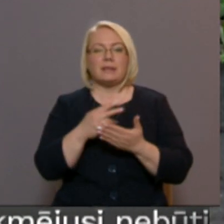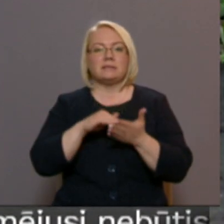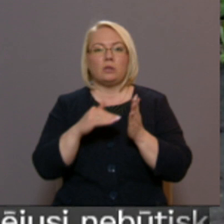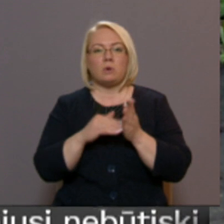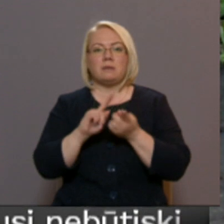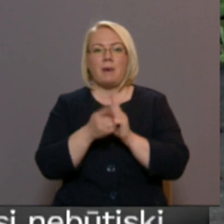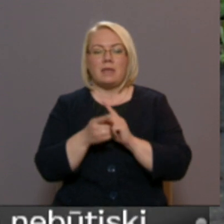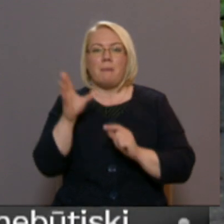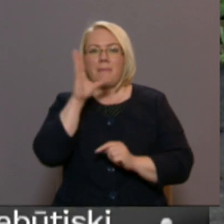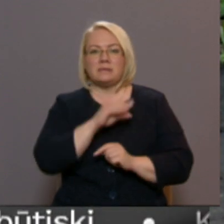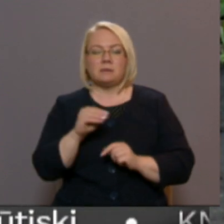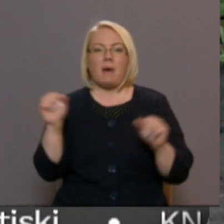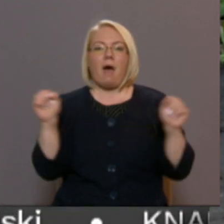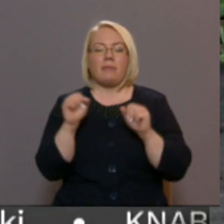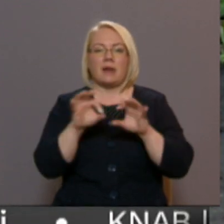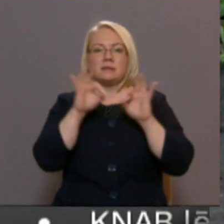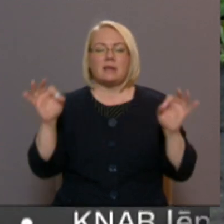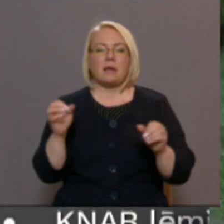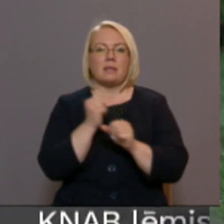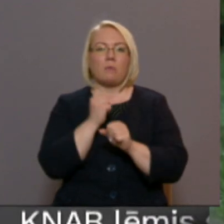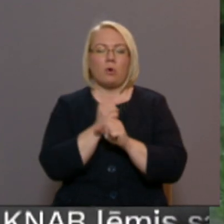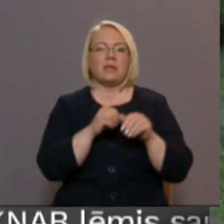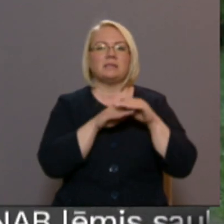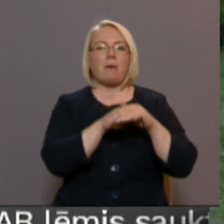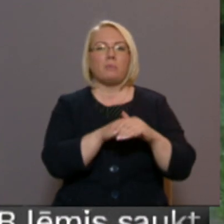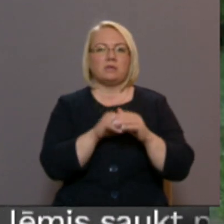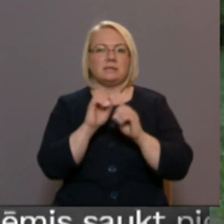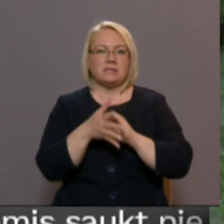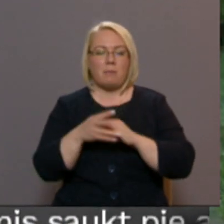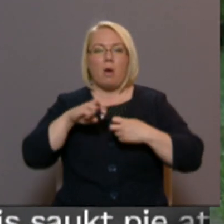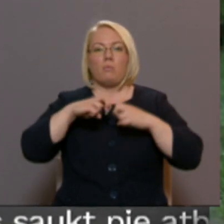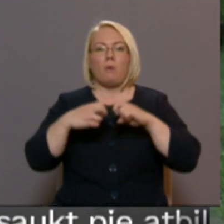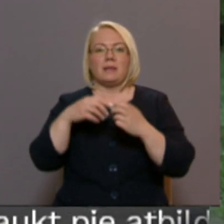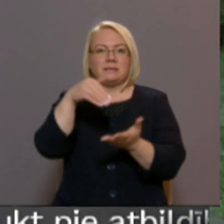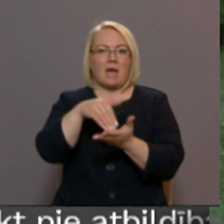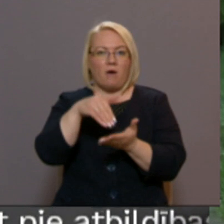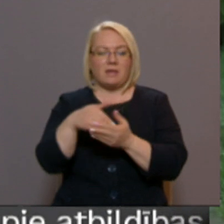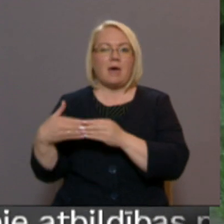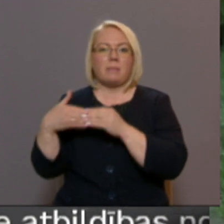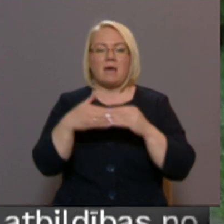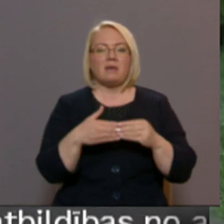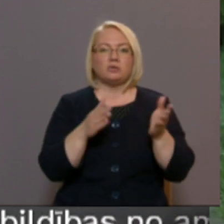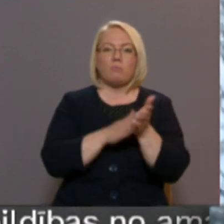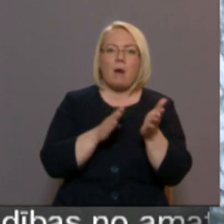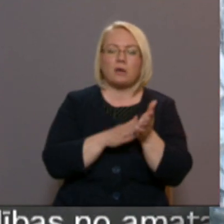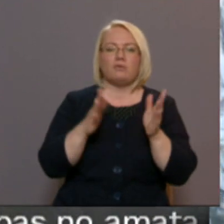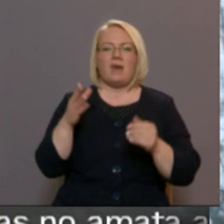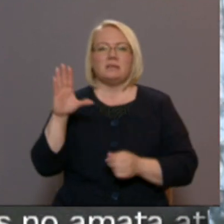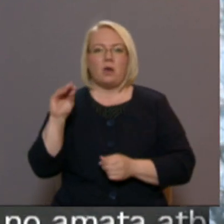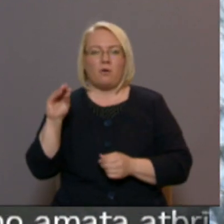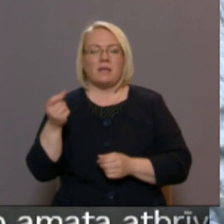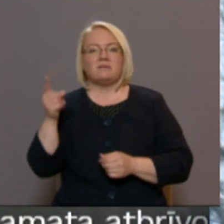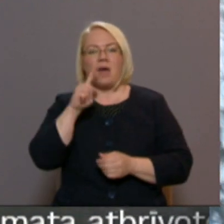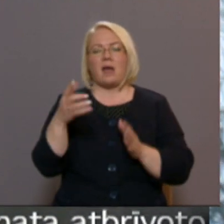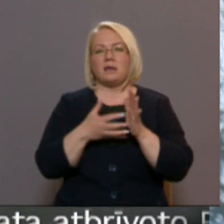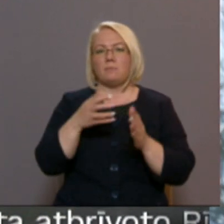iespējas ātrāk sāktu darboties depozīta sistēma. No problemātiskākajām stāvvietām, ieviestu maksu vai caurlaides, vairāk